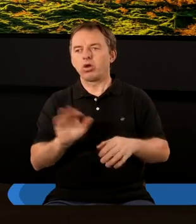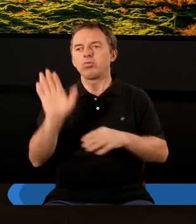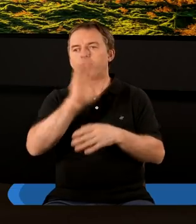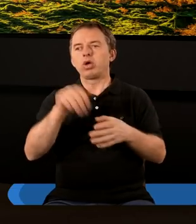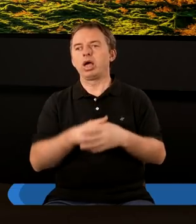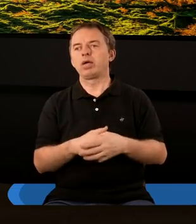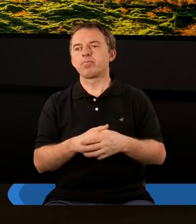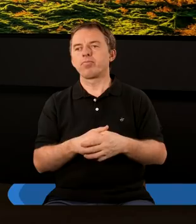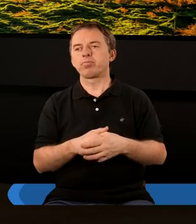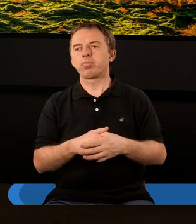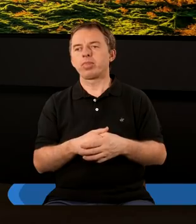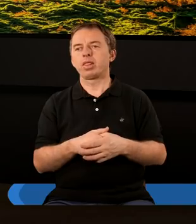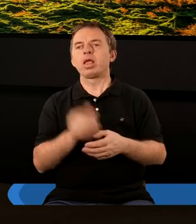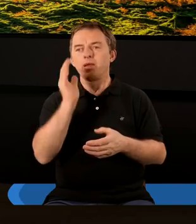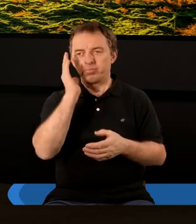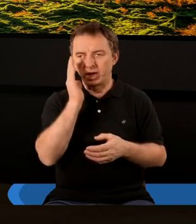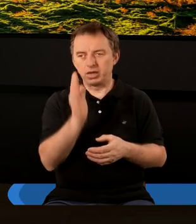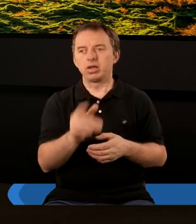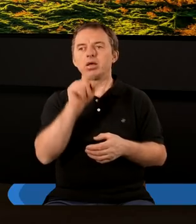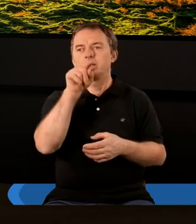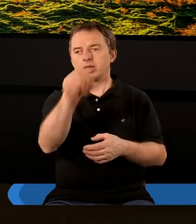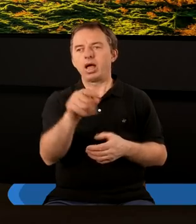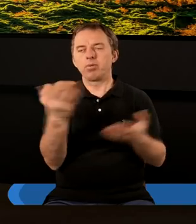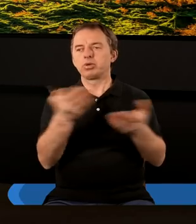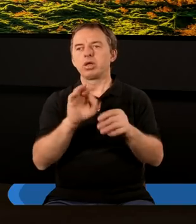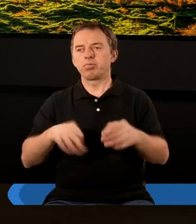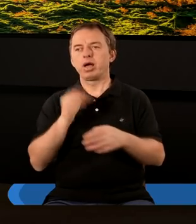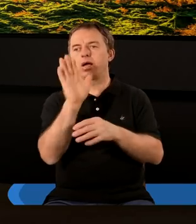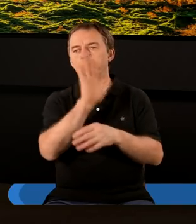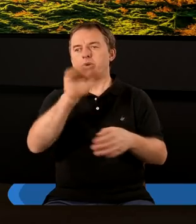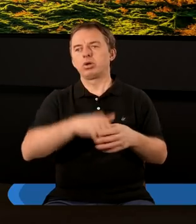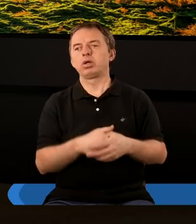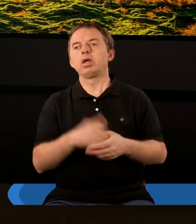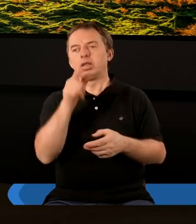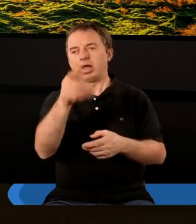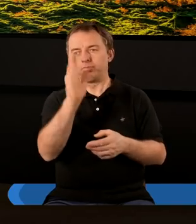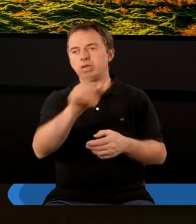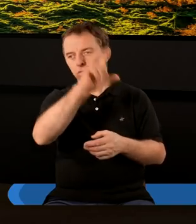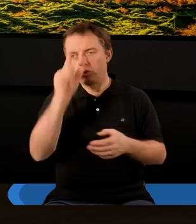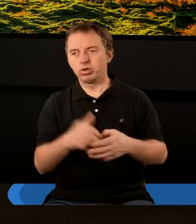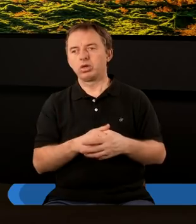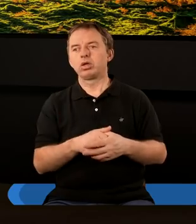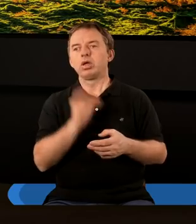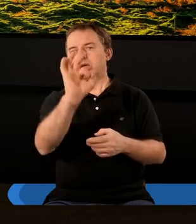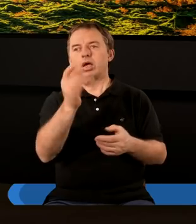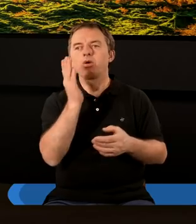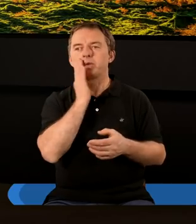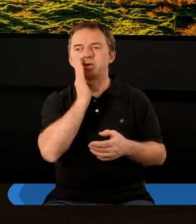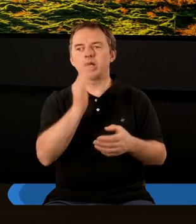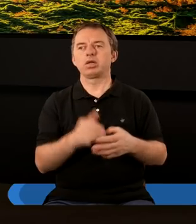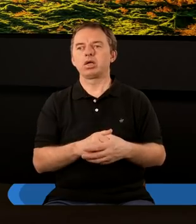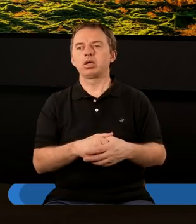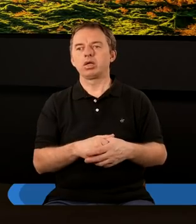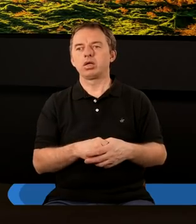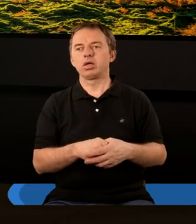Pana Boga. Znaczy mówiąc, będziemy tam, gdzie jest Pan Bóg. Tam będą ludzie. Gdzie jest Jego mieszkanie.